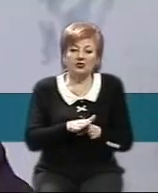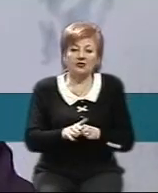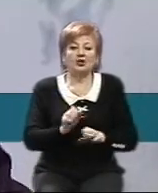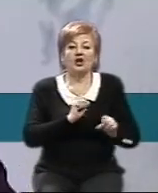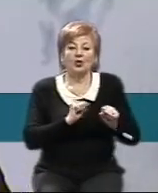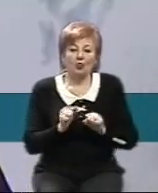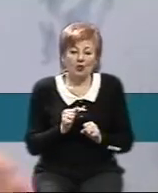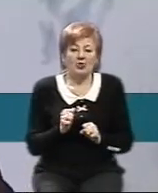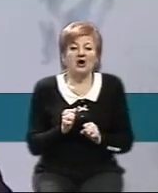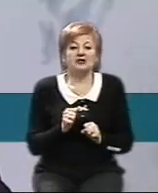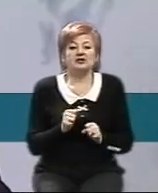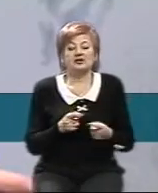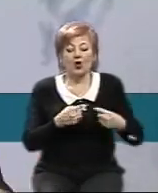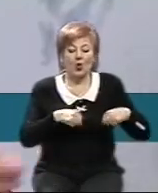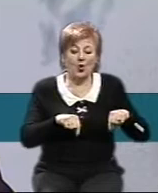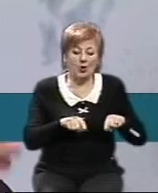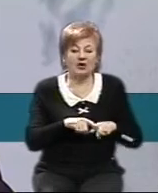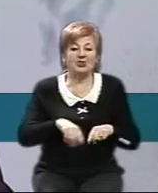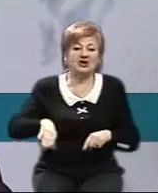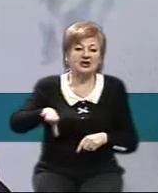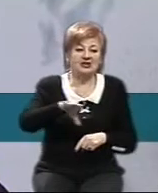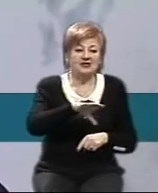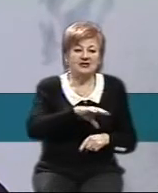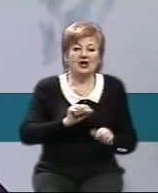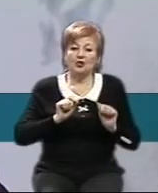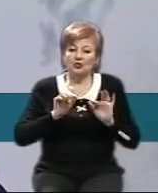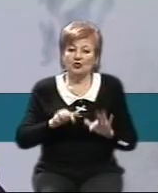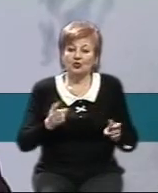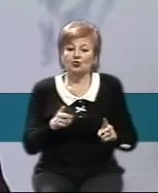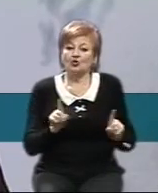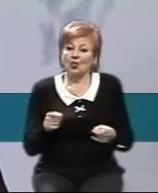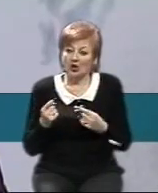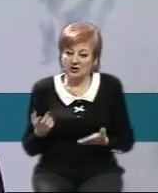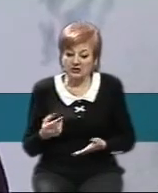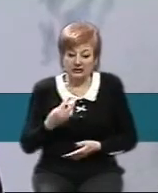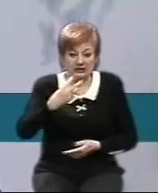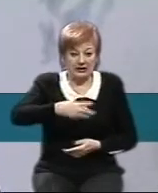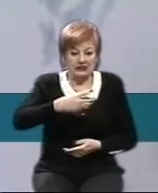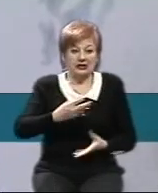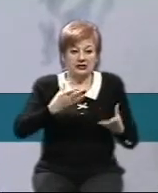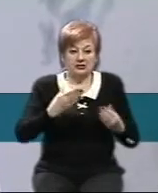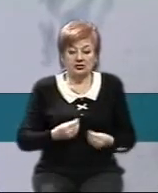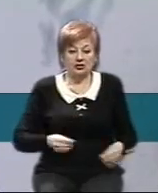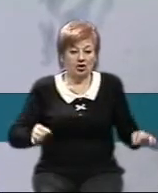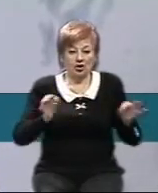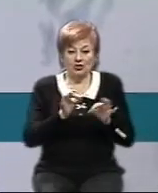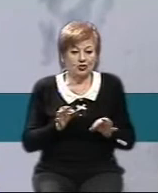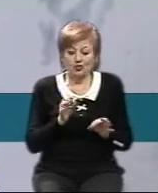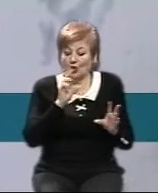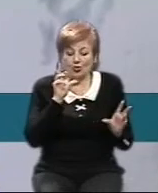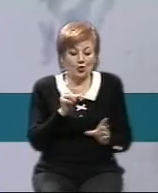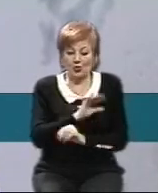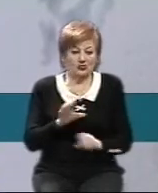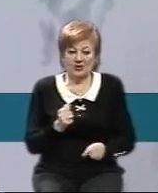доки будуть відбуватися організація всіх тих заходів, які треба організувати, за 30 днів абсолютно ніхто нічого не встигне